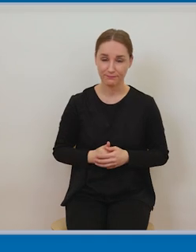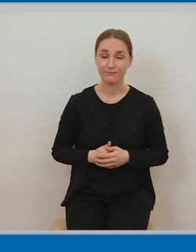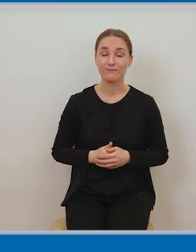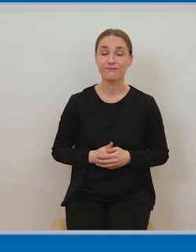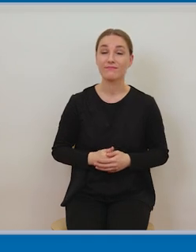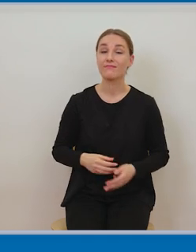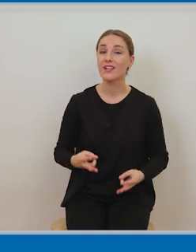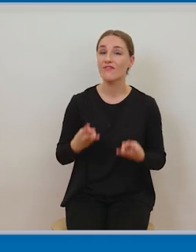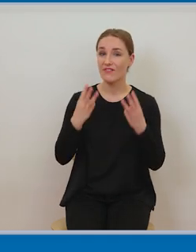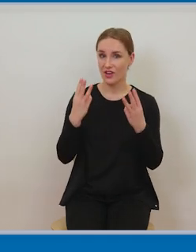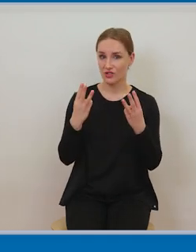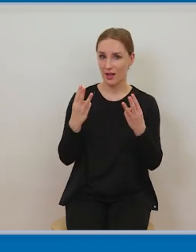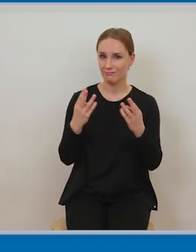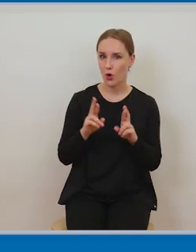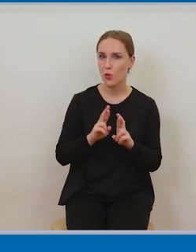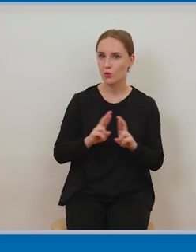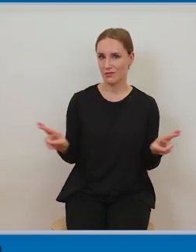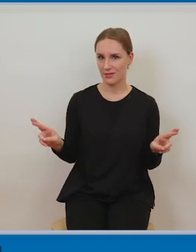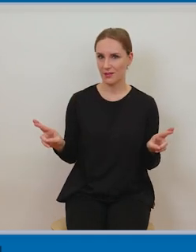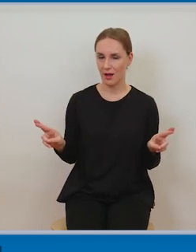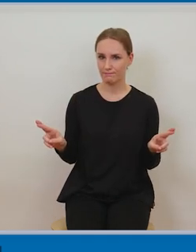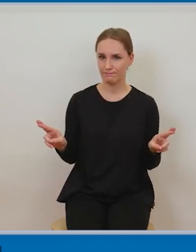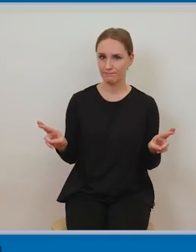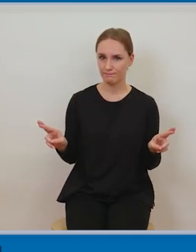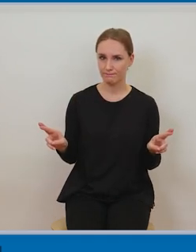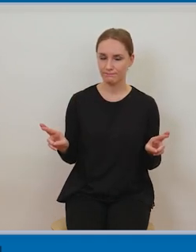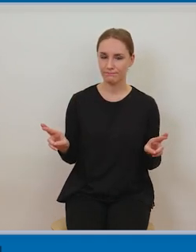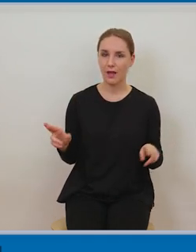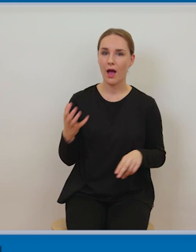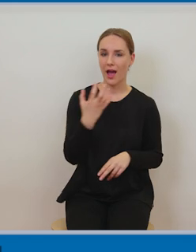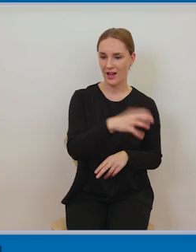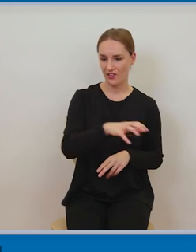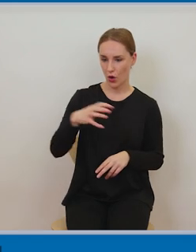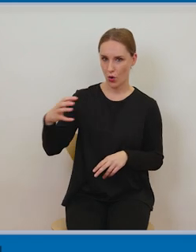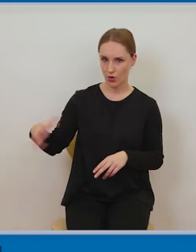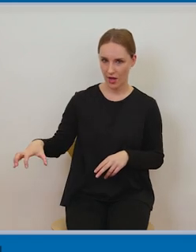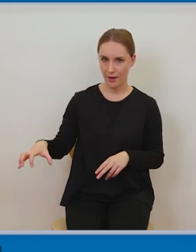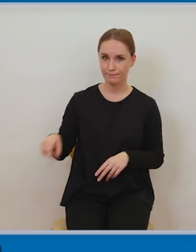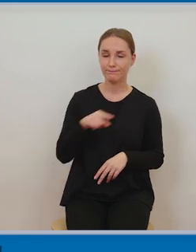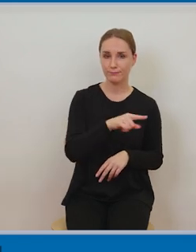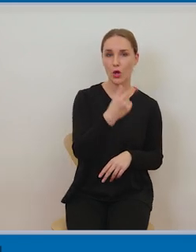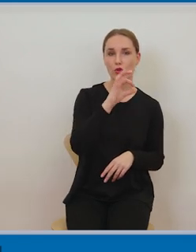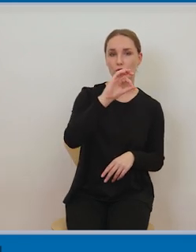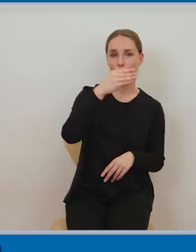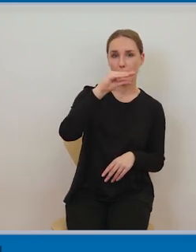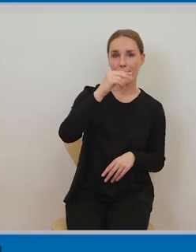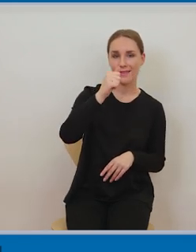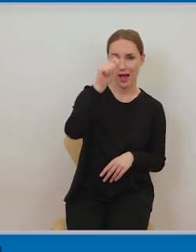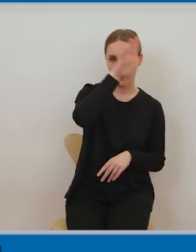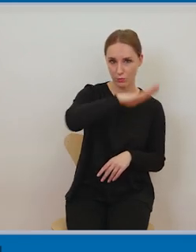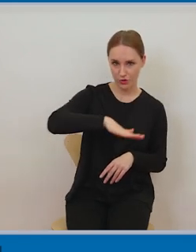takiej kategorii, którą określamy jako domena publiczna i rozróżnienie